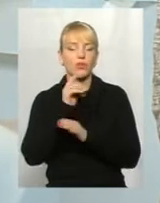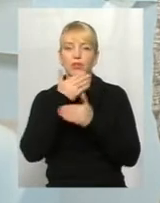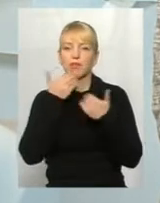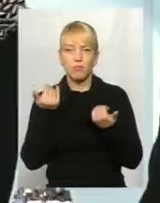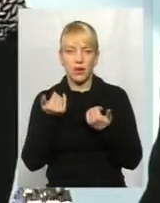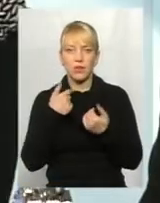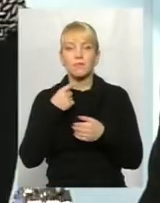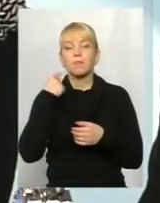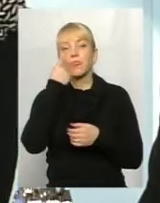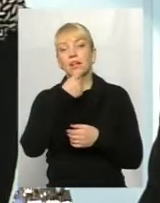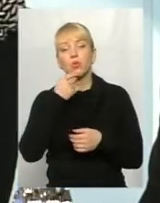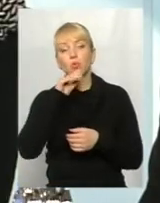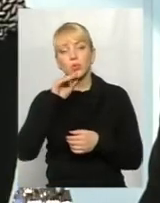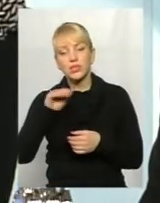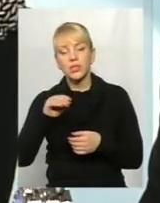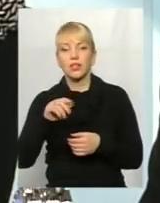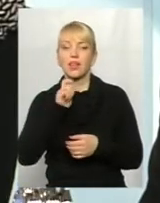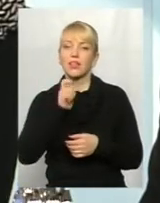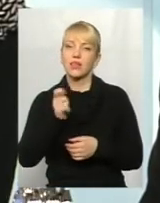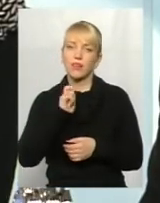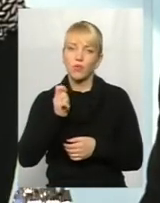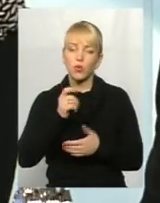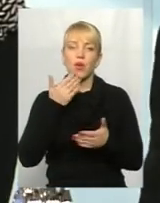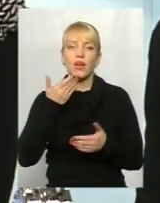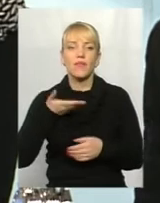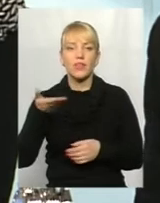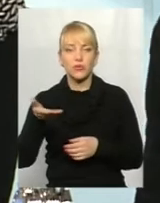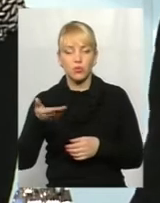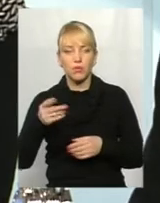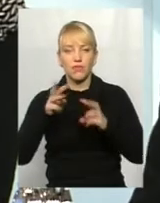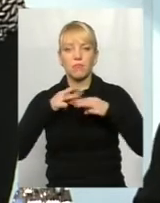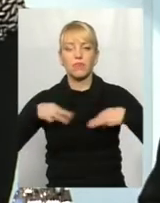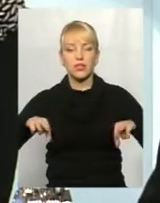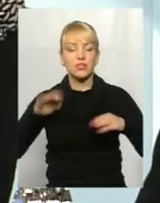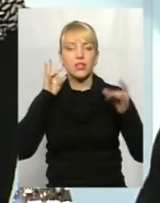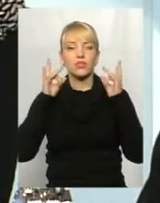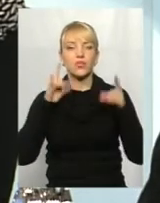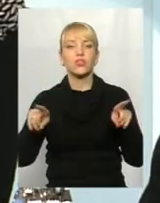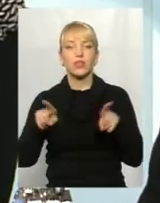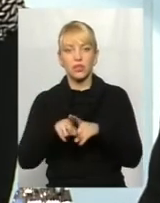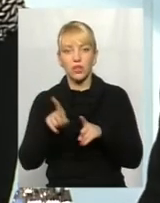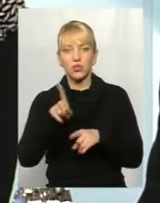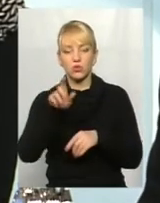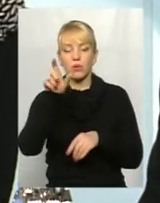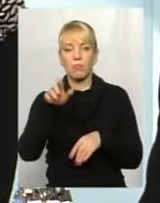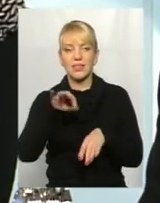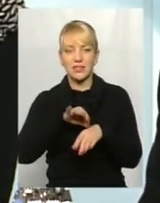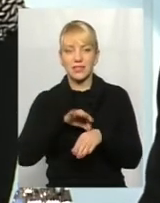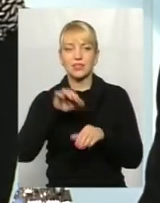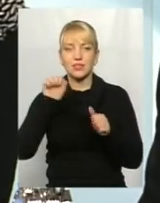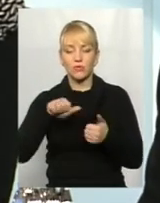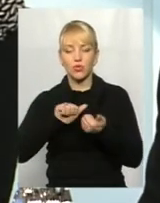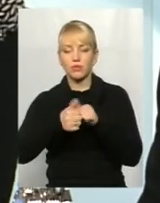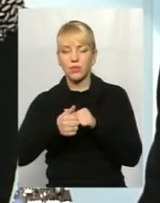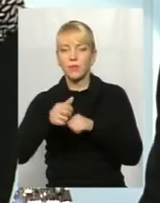усних інтерв'ю виступів міністра звучить так, що пацієнт зможе змінювати